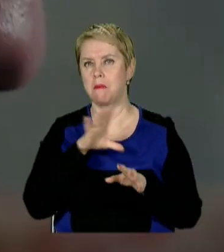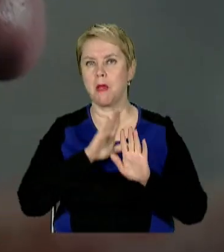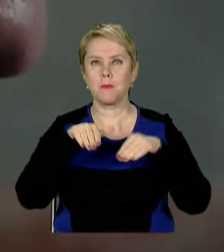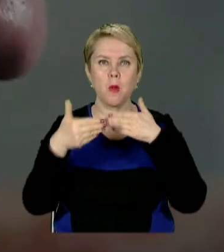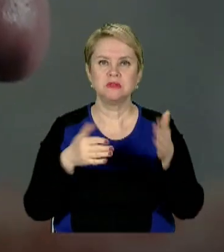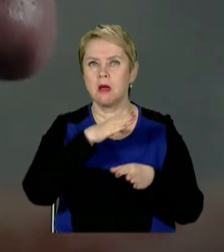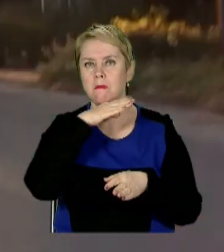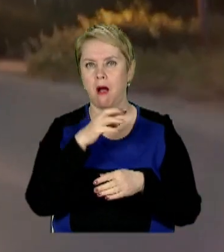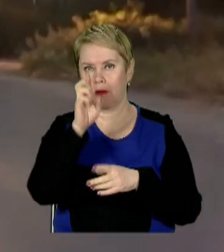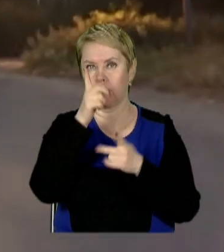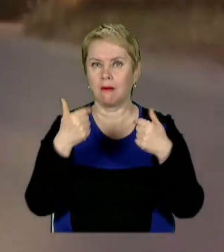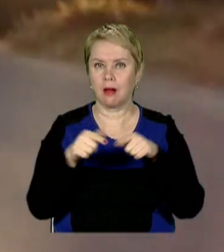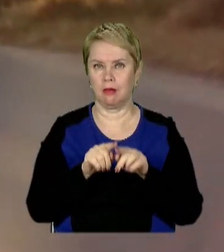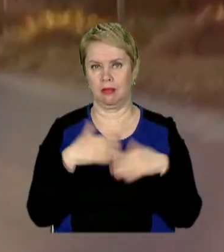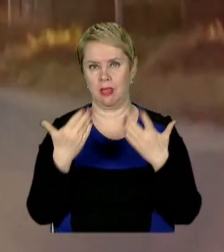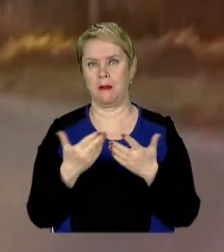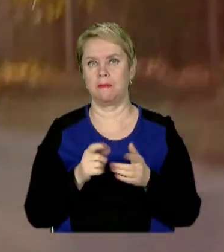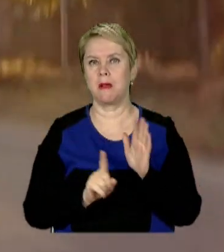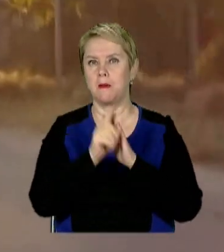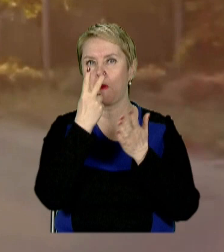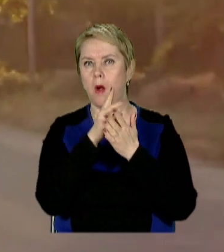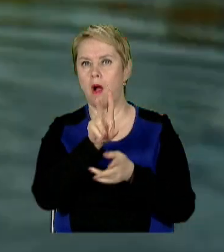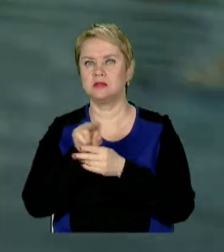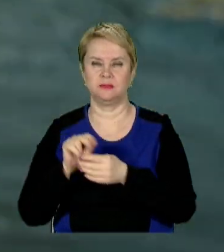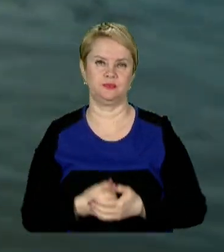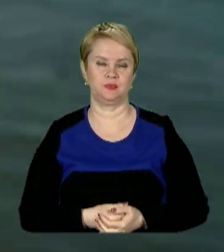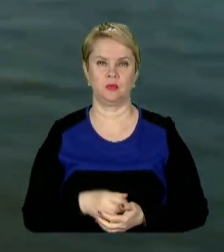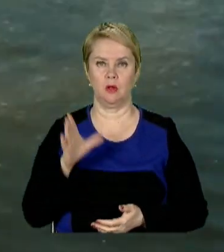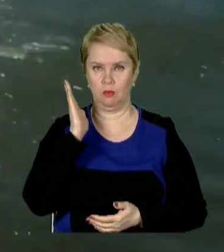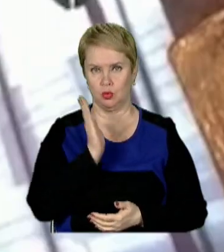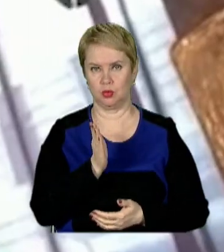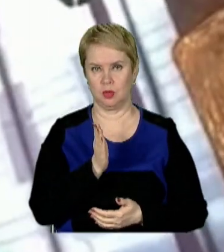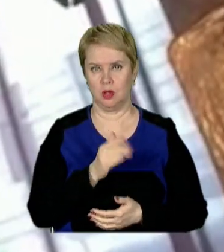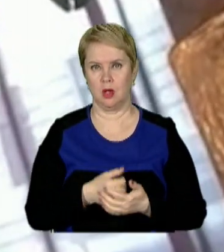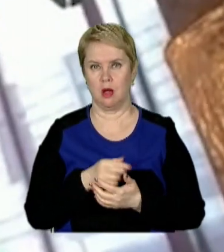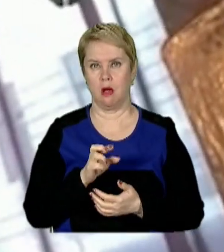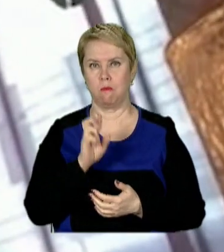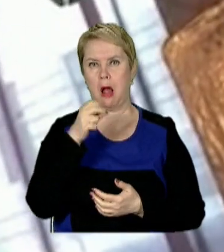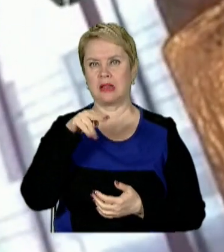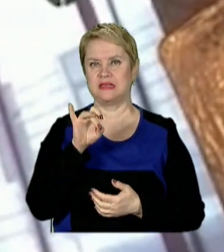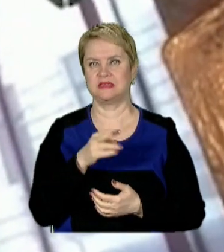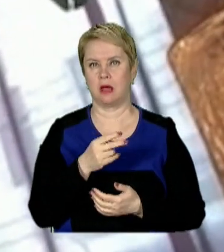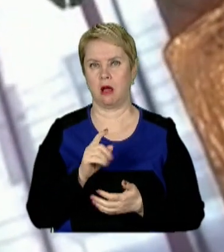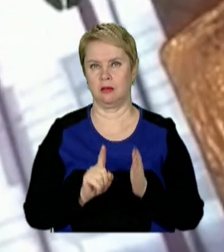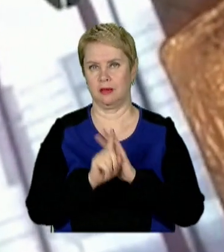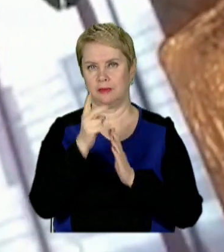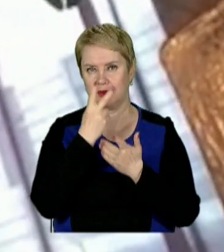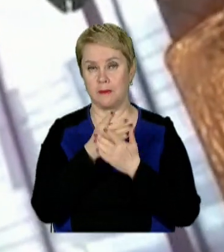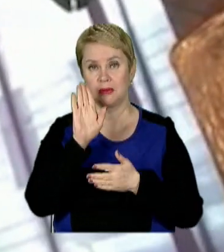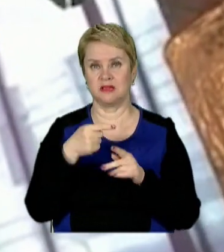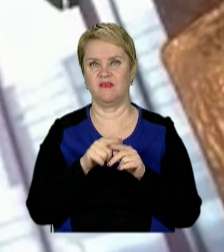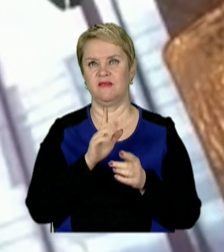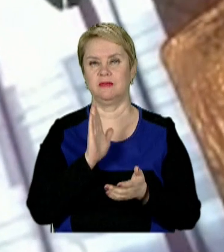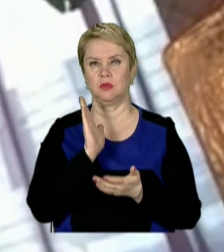пропозиції з багатьох країн на прем'єрні покази та прокат. В Різі буде балтийська прем'єра і після того